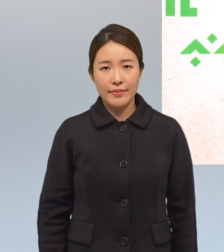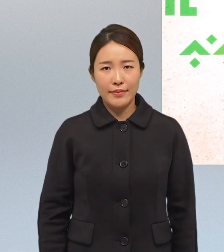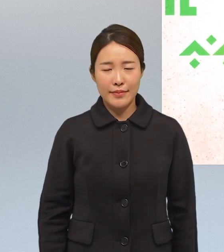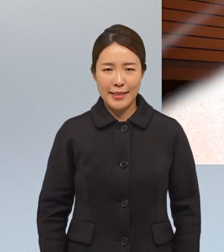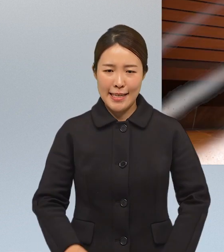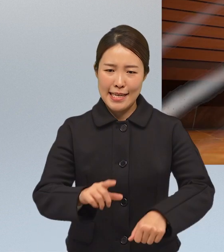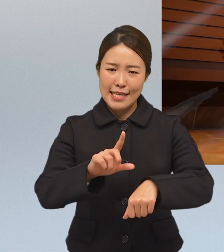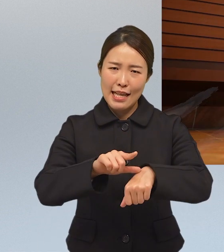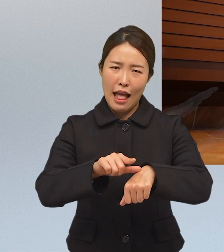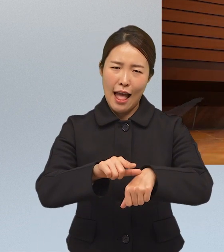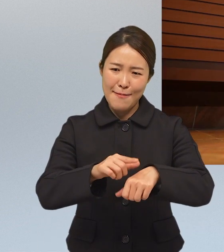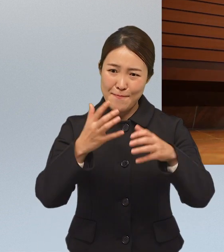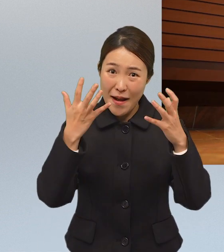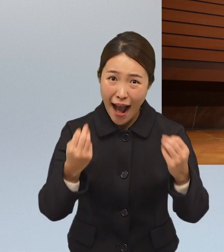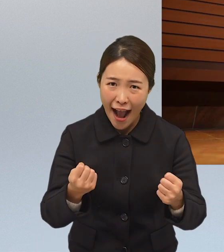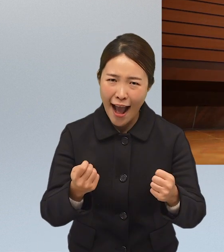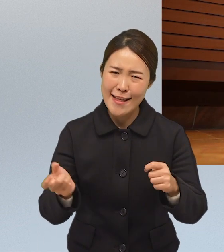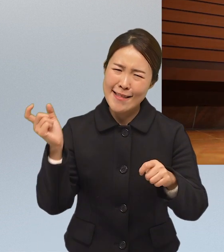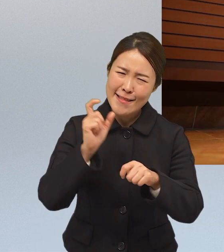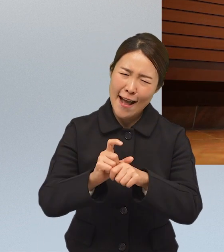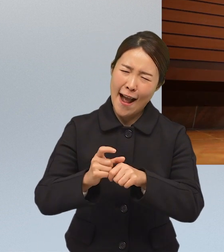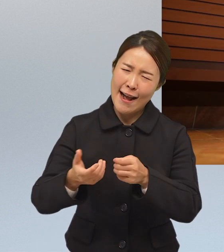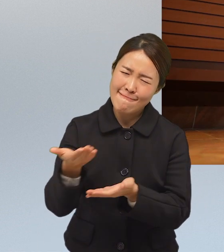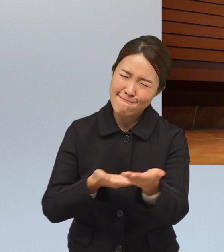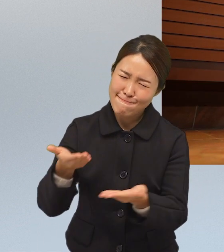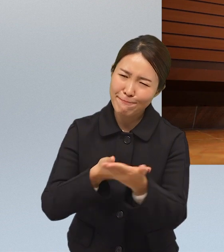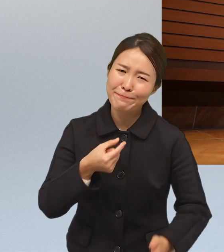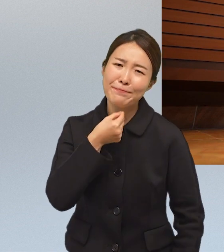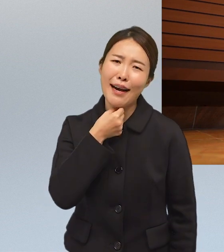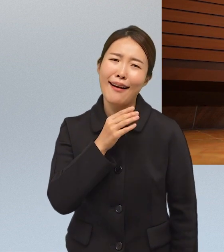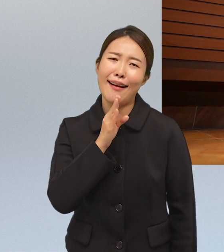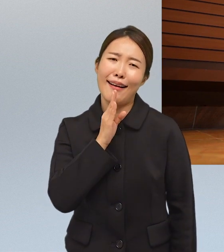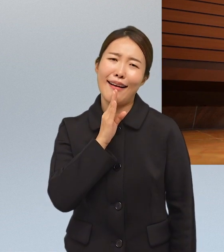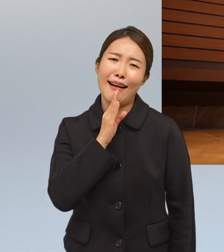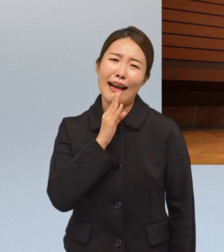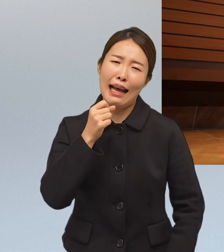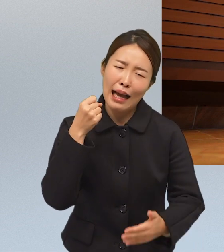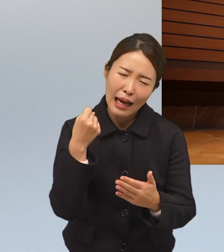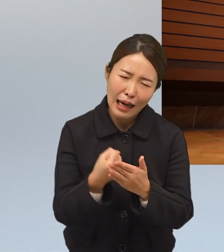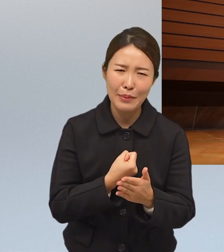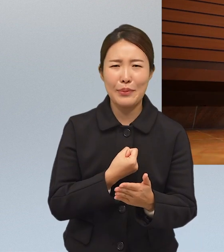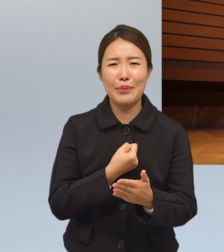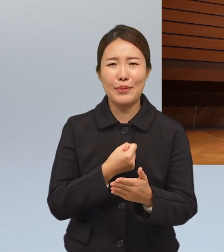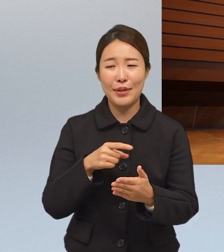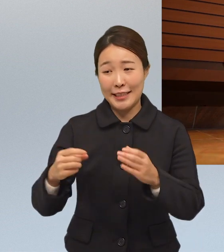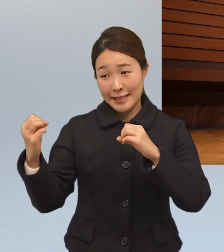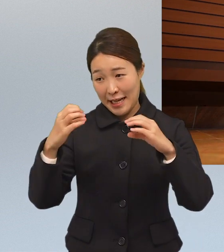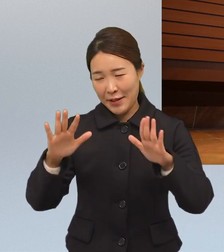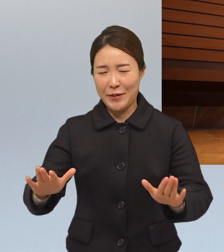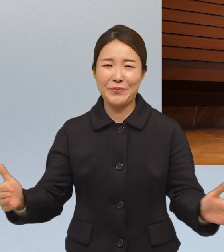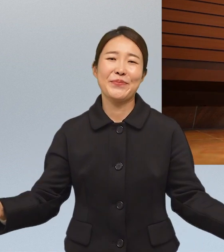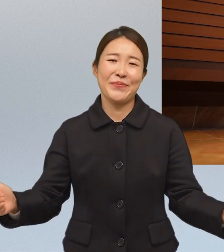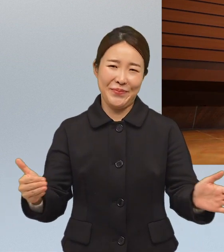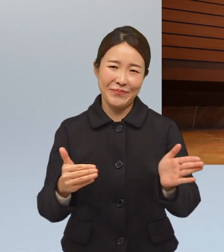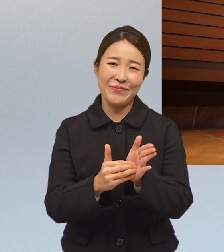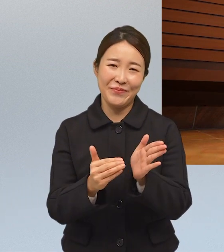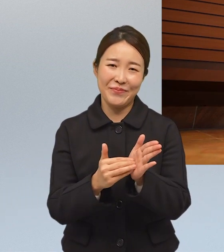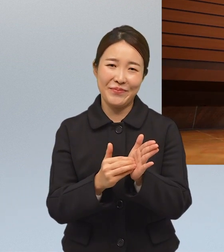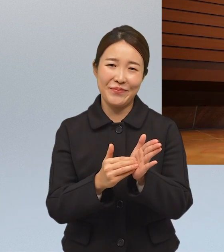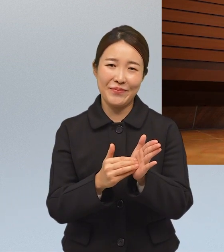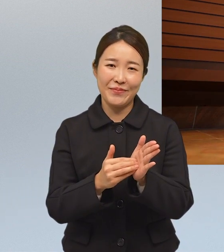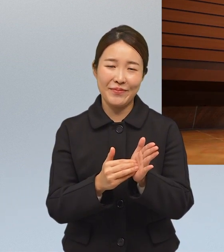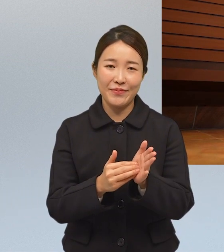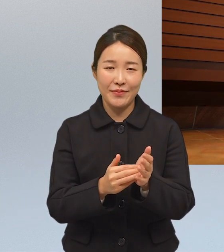더 시간이 많았다면 더 많은 얘기를 나누었으면 좋겠지만 아쉽게도 오늘 이 정도